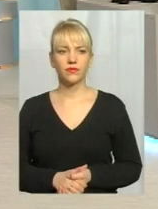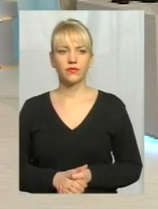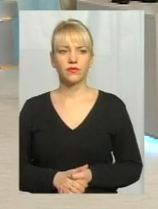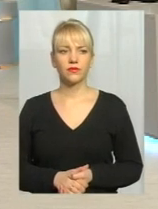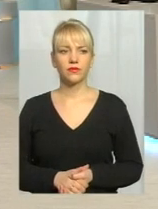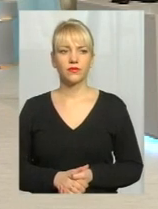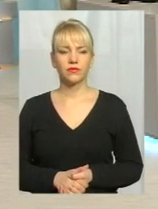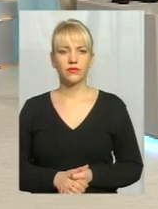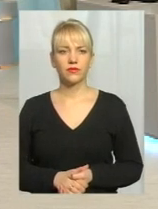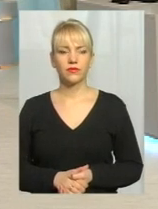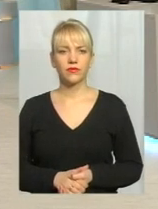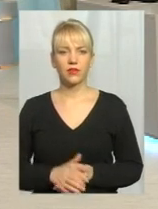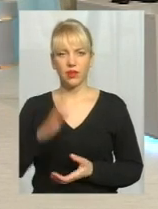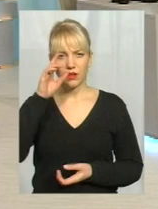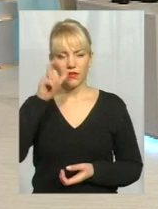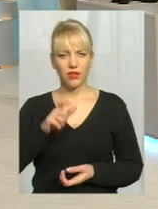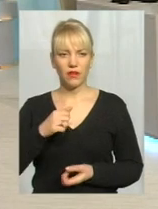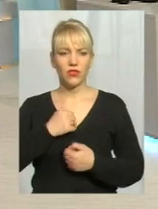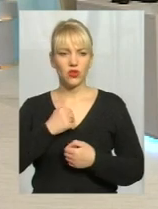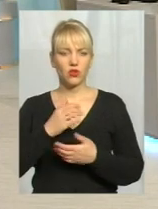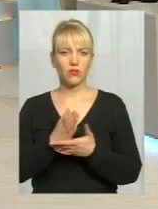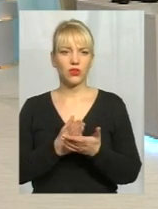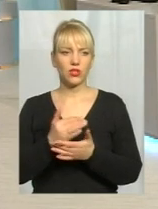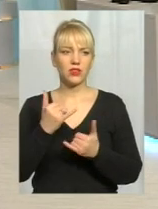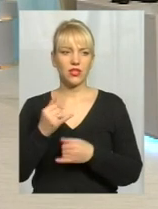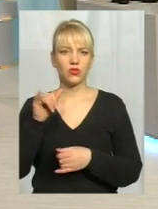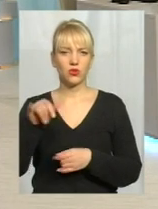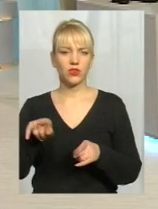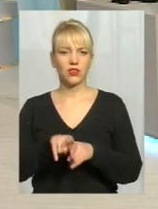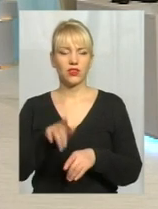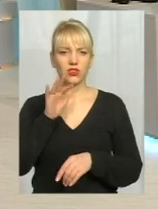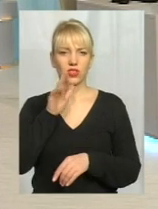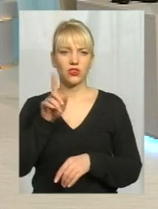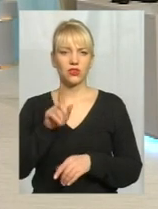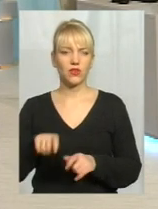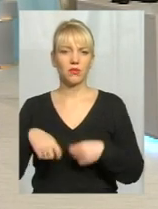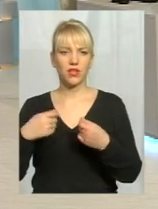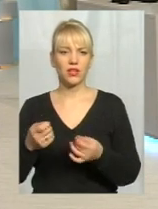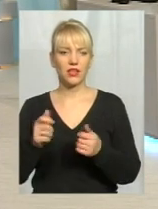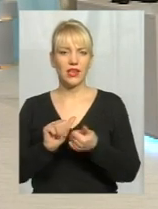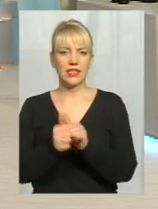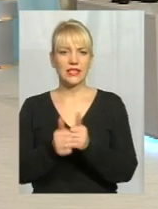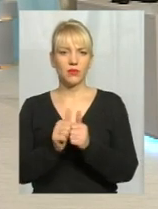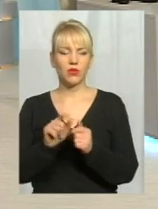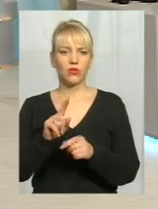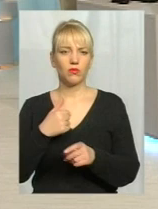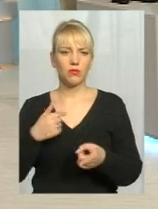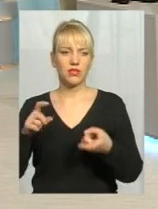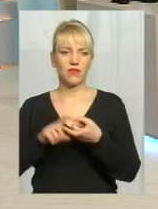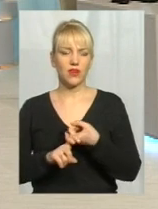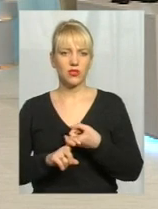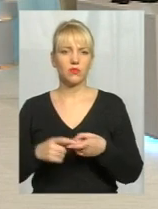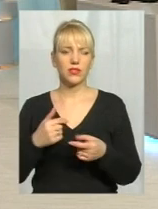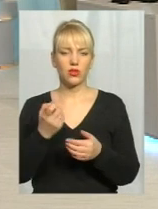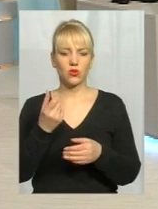Так, він військовослужбовець, зараз якраз у нього такий час, що він передає зміну, тому ми з ним зв'яжемося трошки пізніше, а